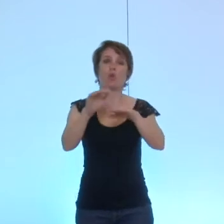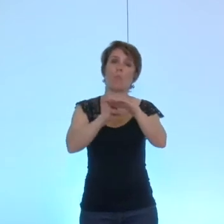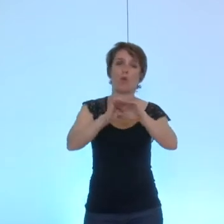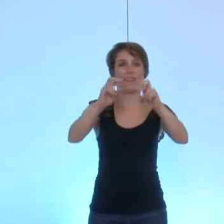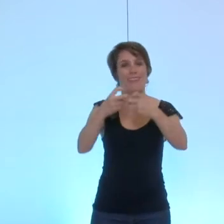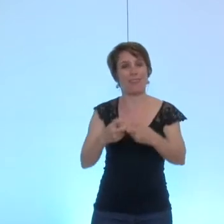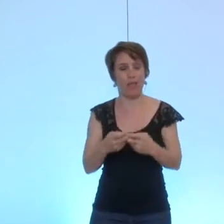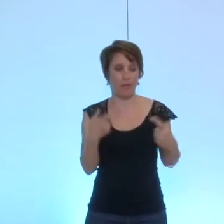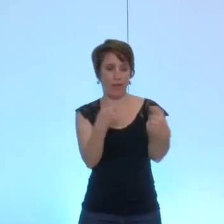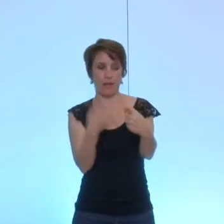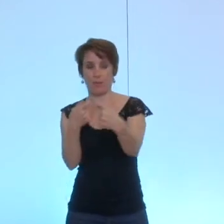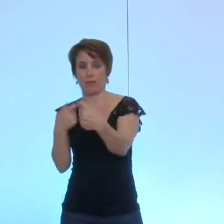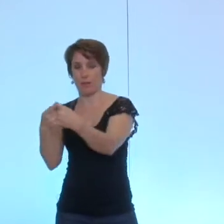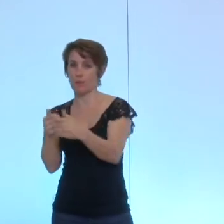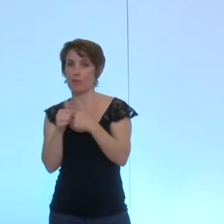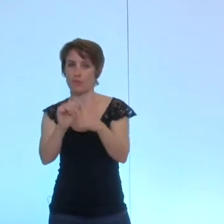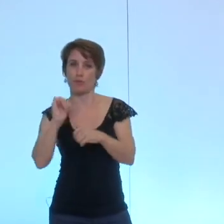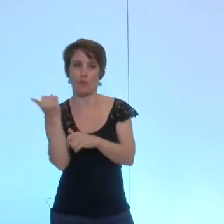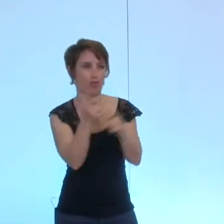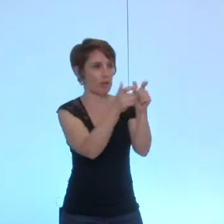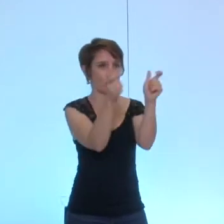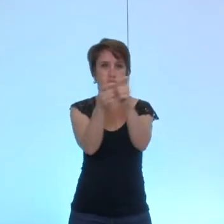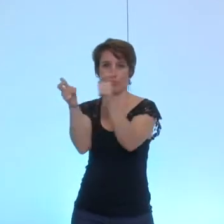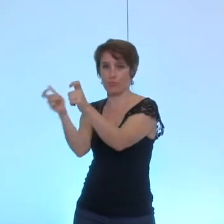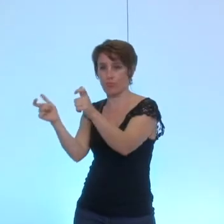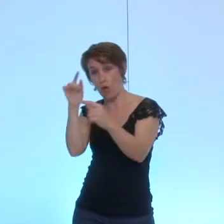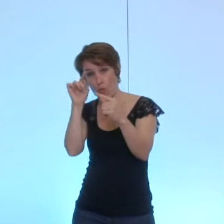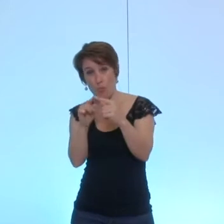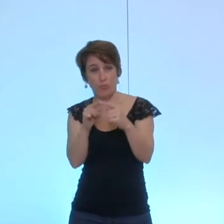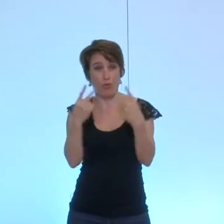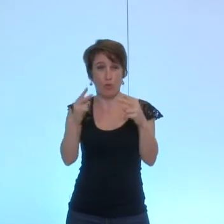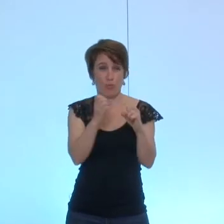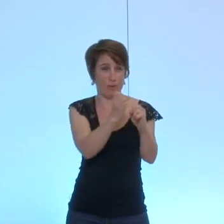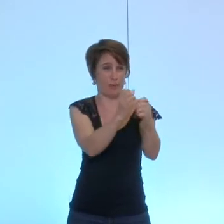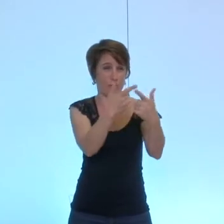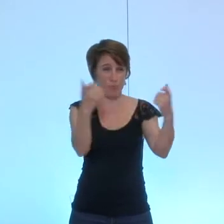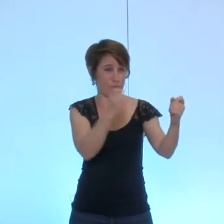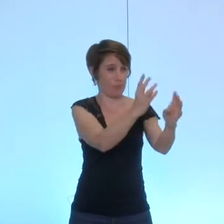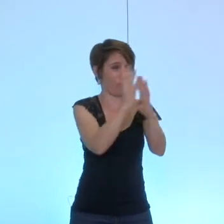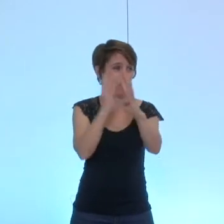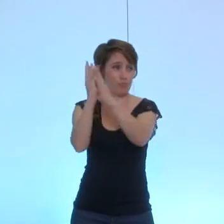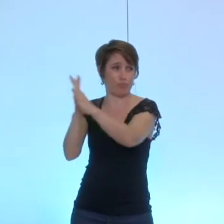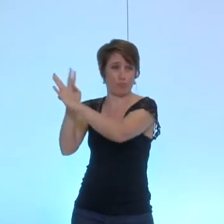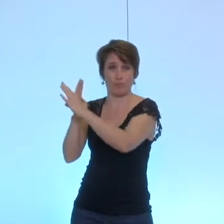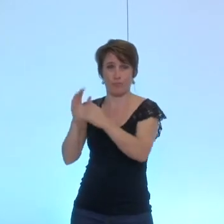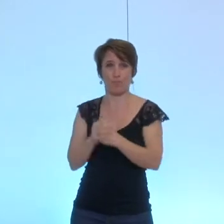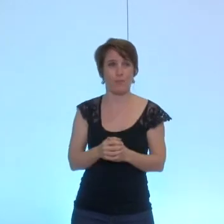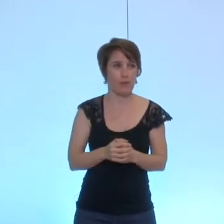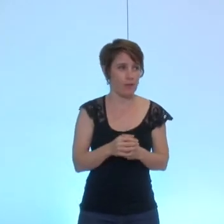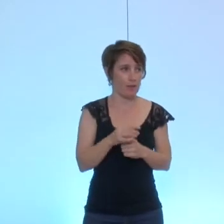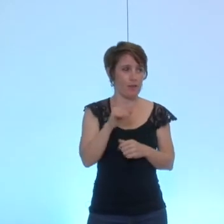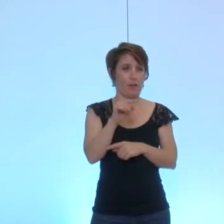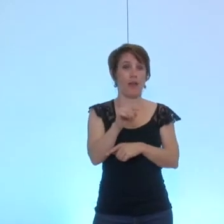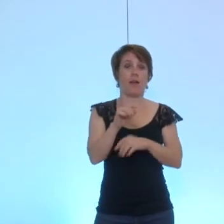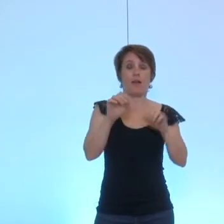chaque équipement culturel afin d'atteindre la plus grande diversité de public la diversité de ces dispositions montre que